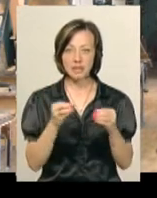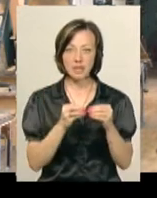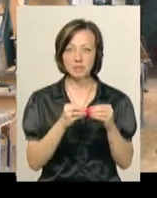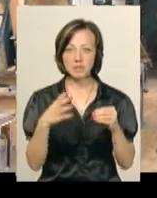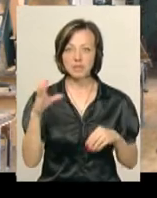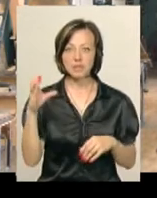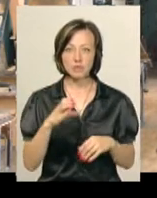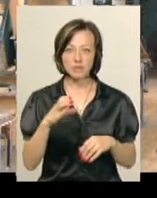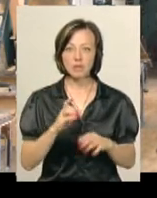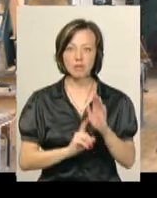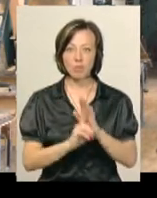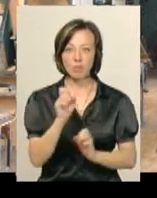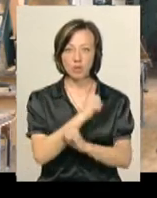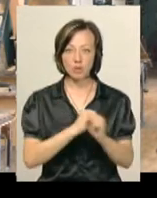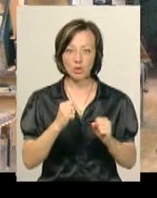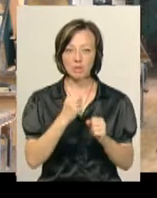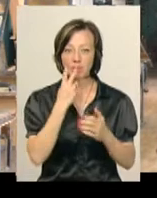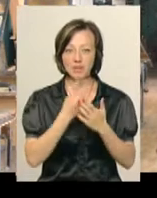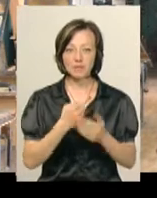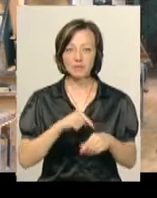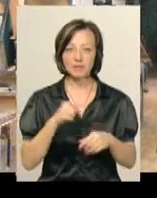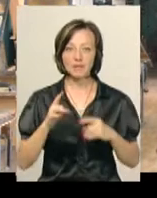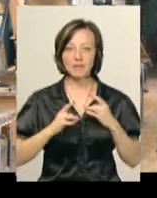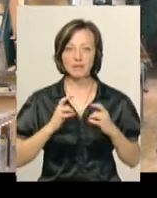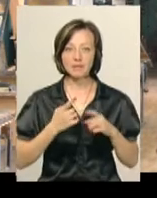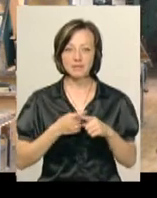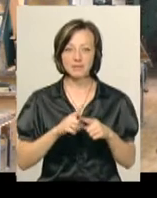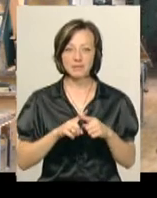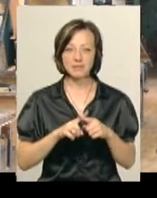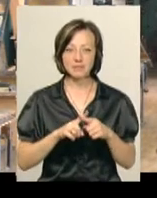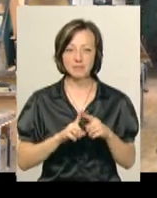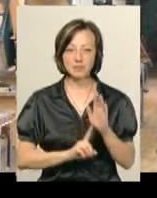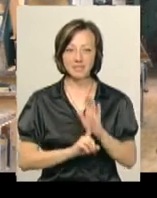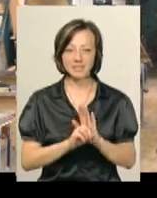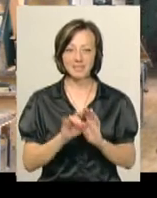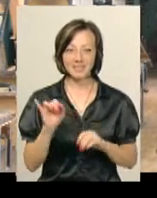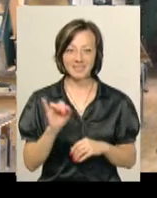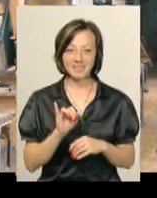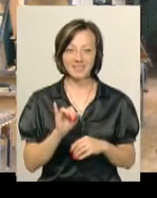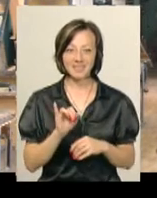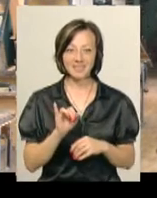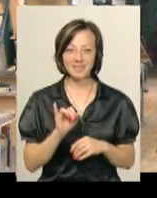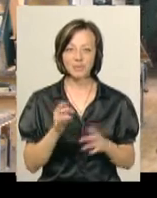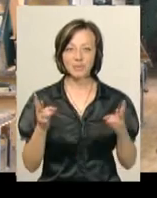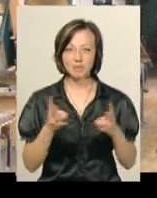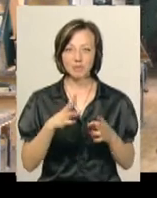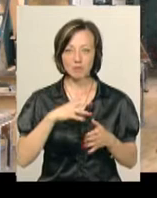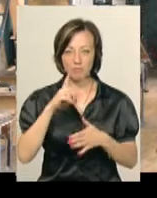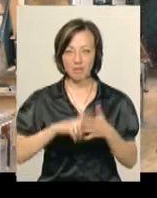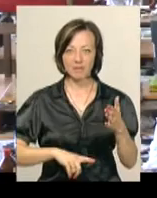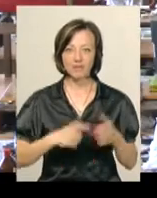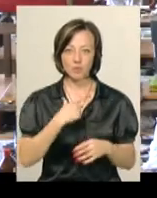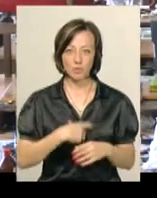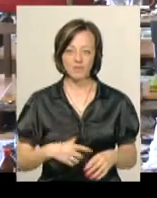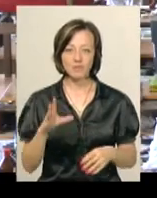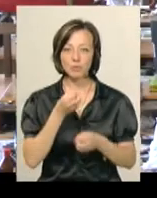-15 секунд завести мотор, я бачу, як він відчуває нерву, нервуватись. І потрібно бути впевнений, що все буде